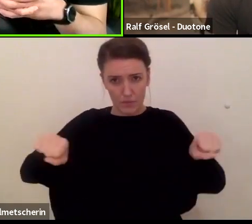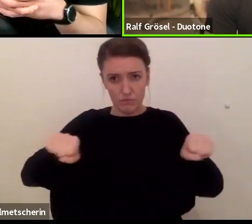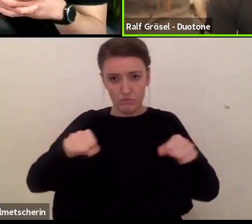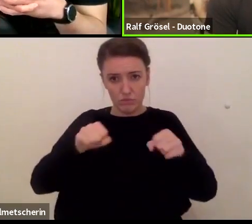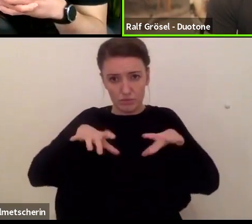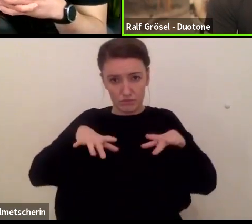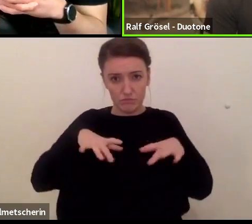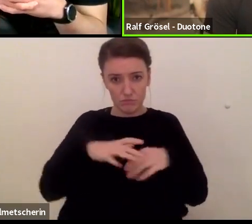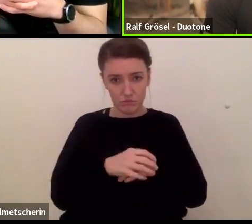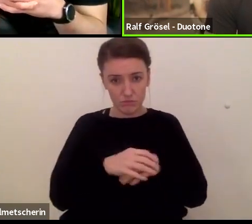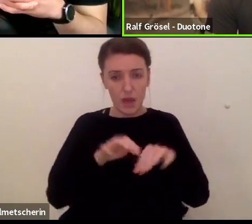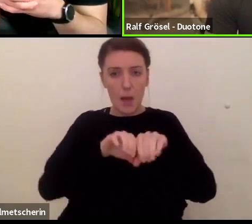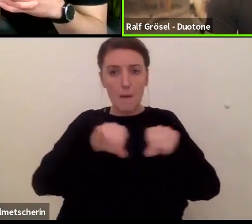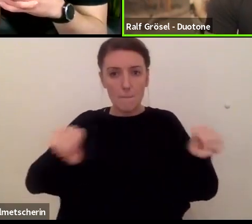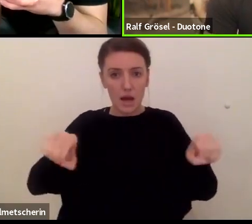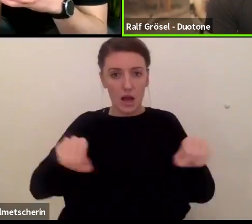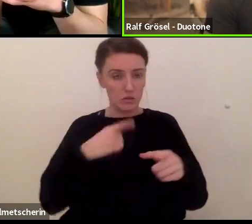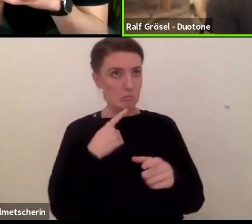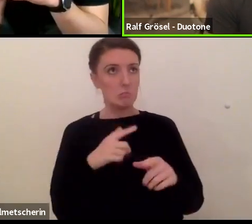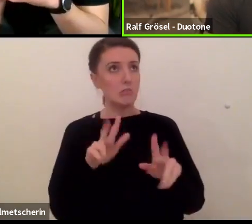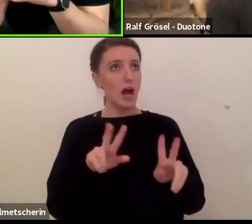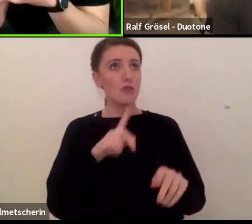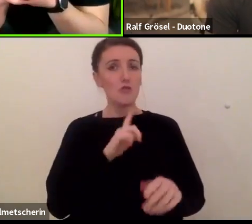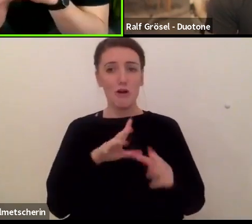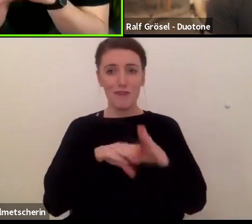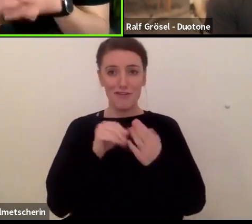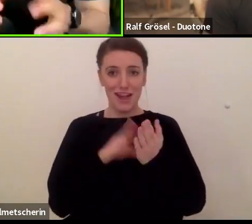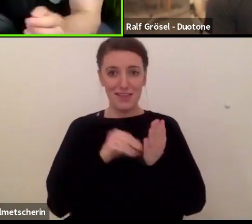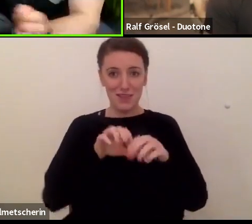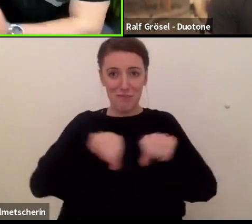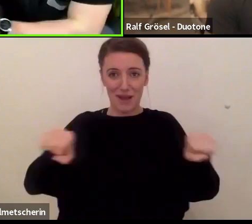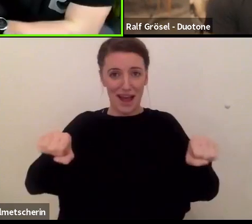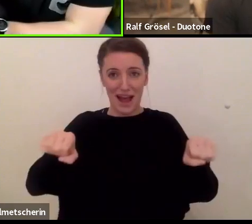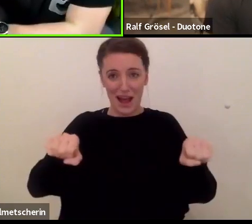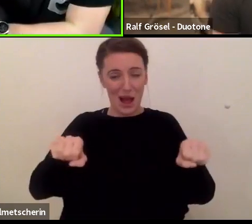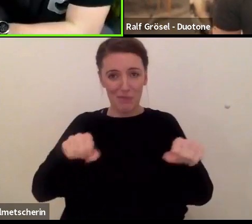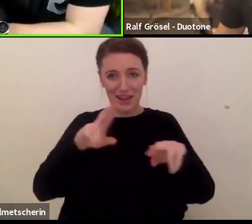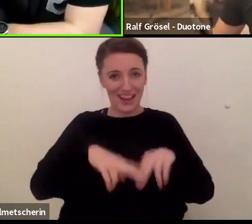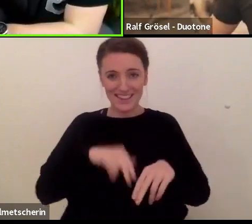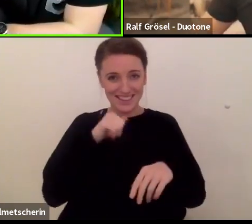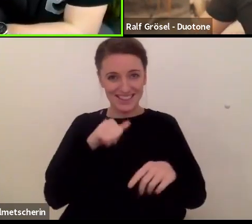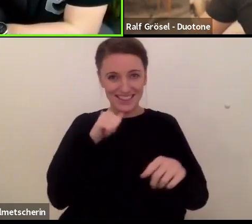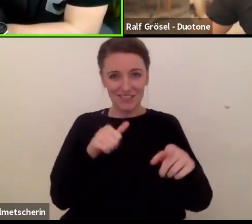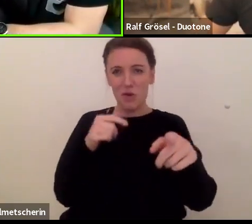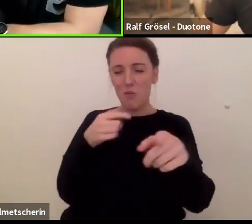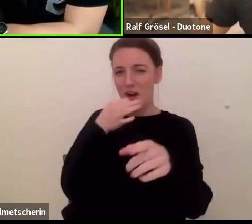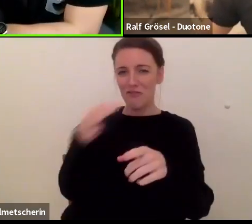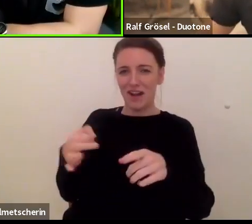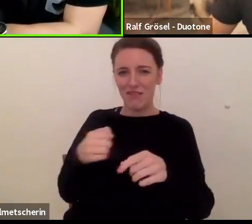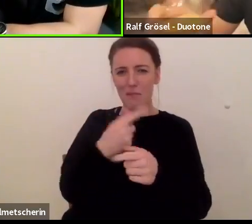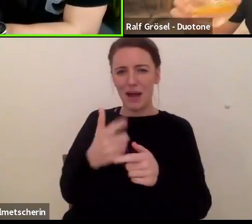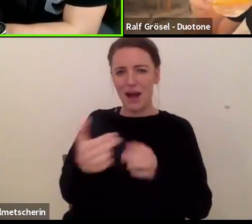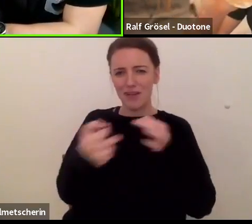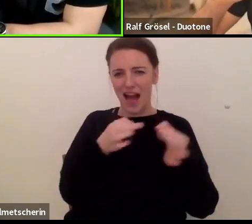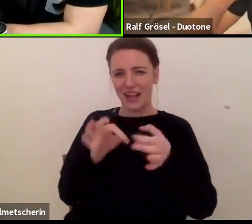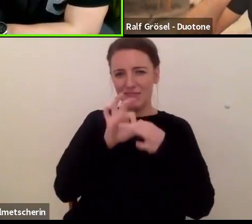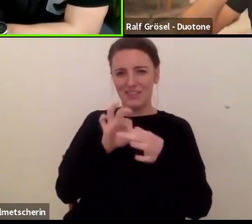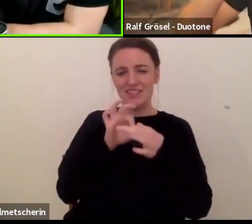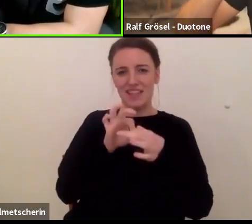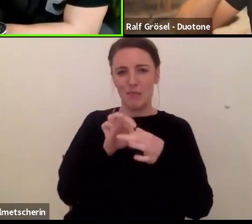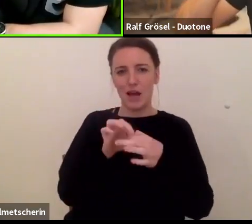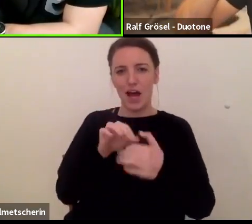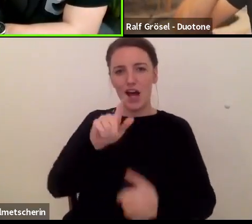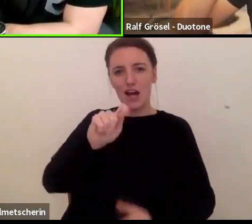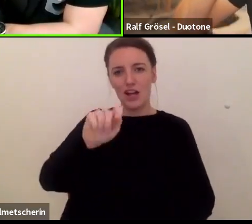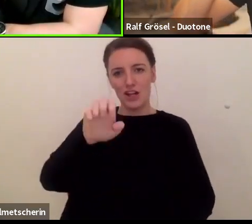Das auch die Tatsache, dass ich es nicht verwende, nein. Okay. Weil da ein paar Fragen zu den Teufelbergerleinen gekommen sind, aber ich glaube,